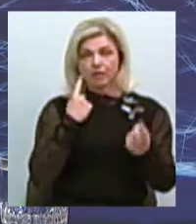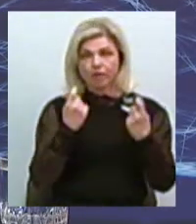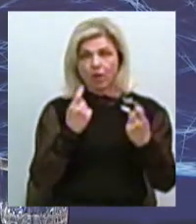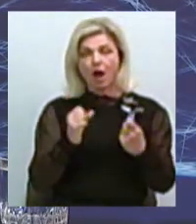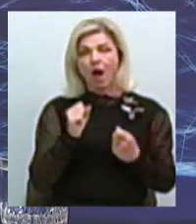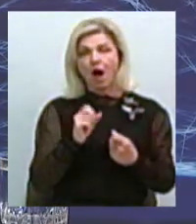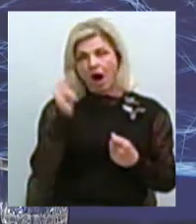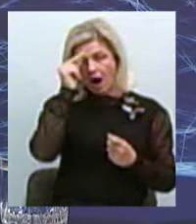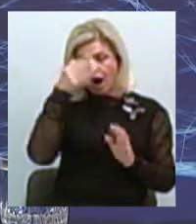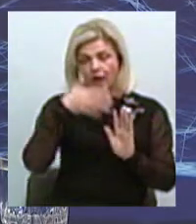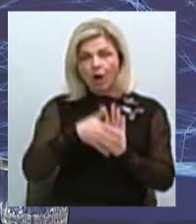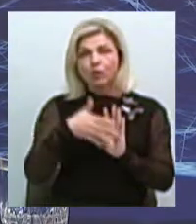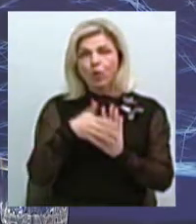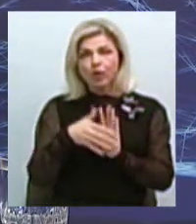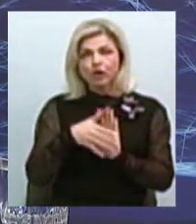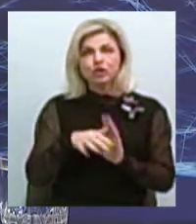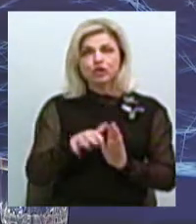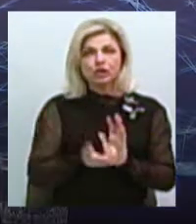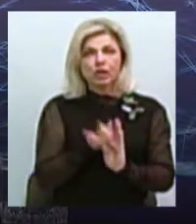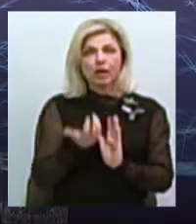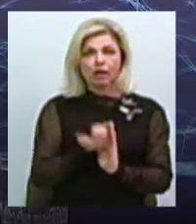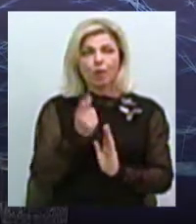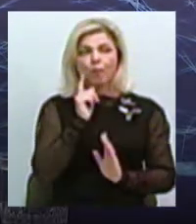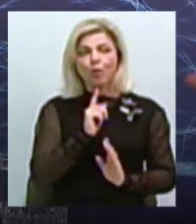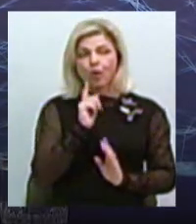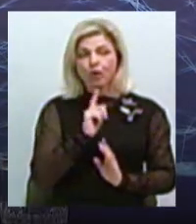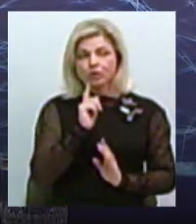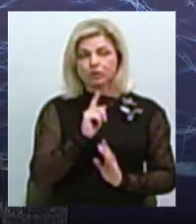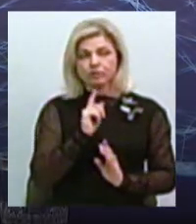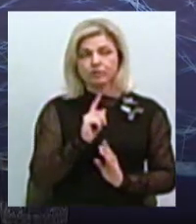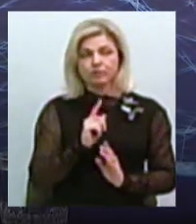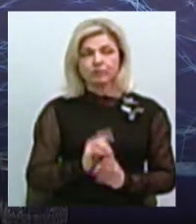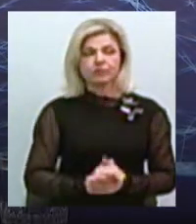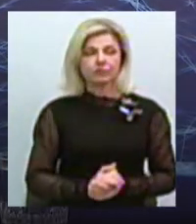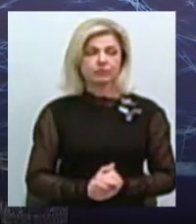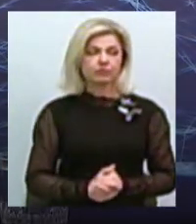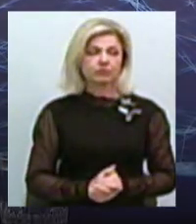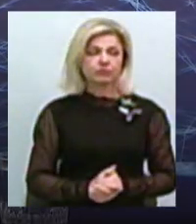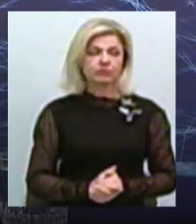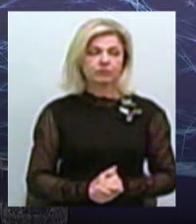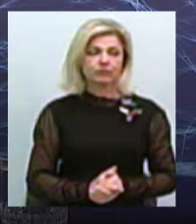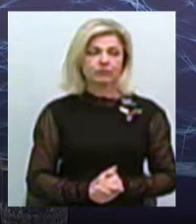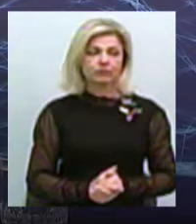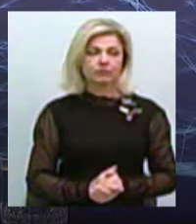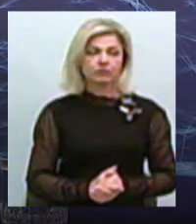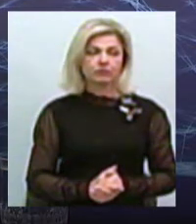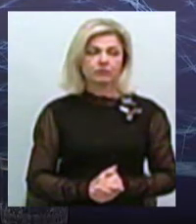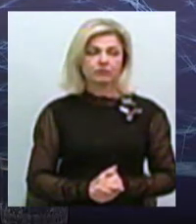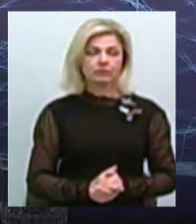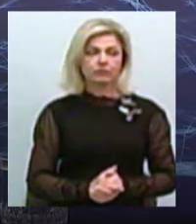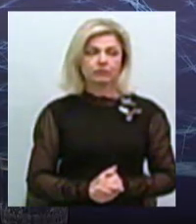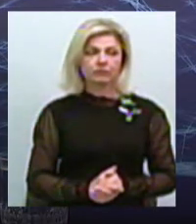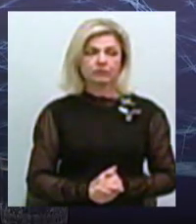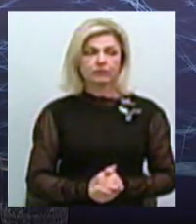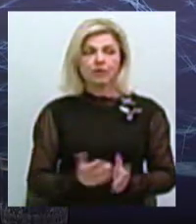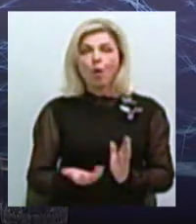поки що... Дуже вірно, поки що. Поки що, так, археологічних знаходжень, розкопок,